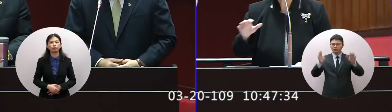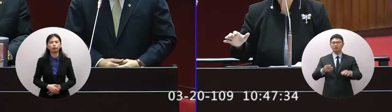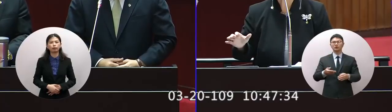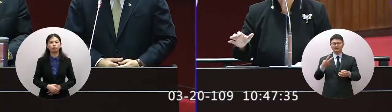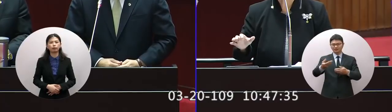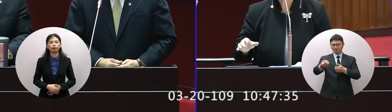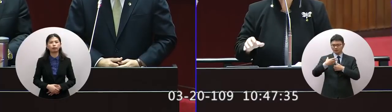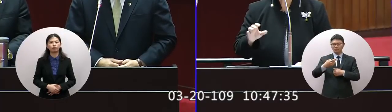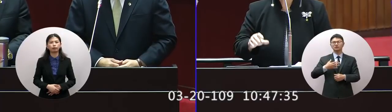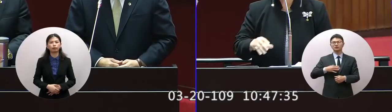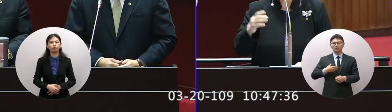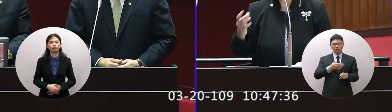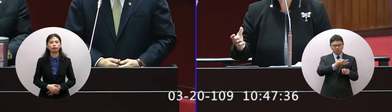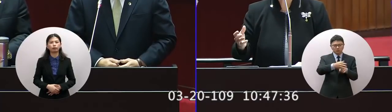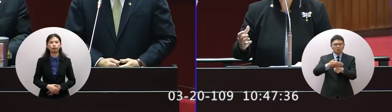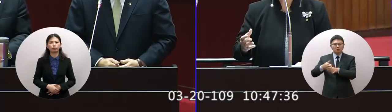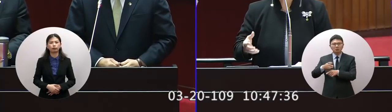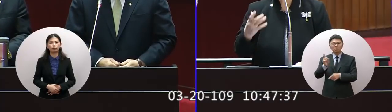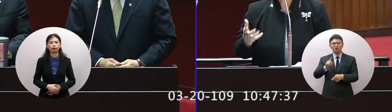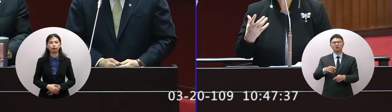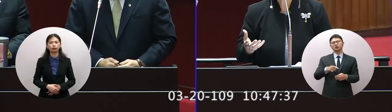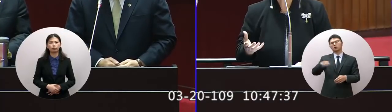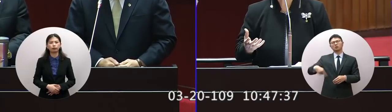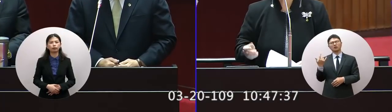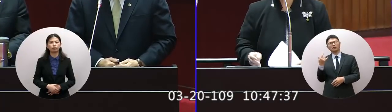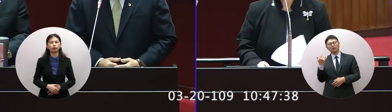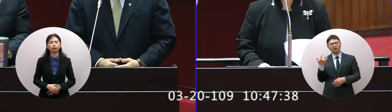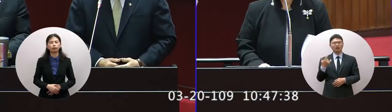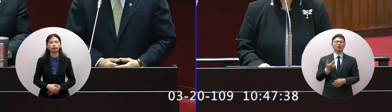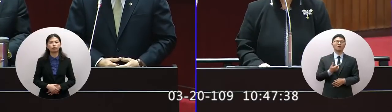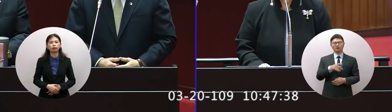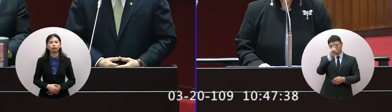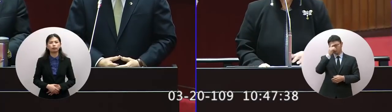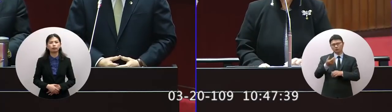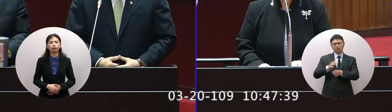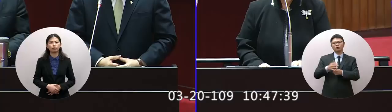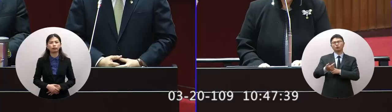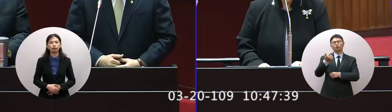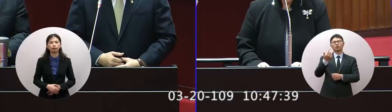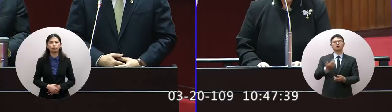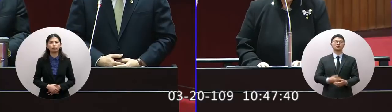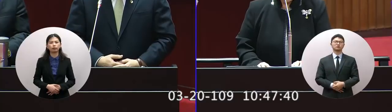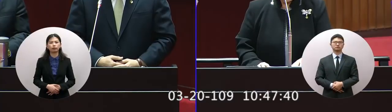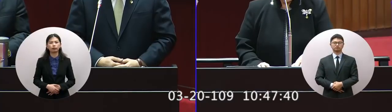這個要怎麼分不然大家也在等待毆毆逮捕再來